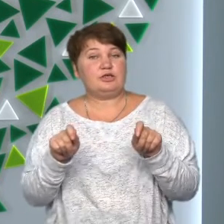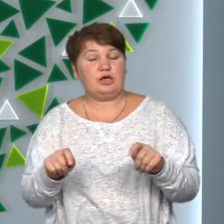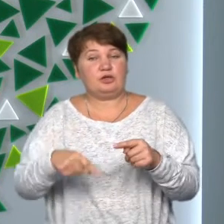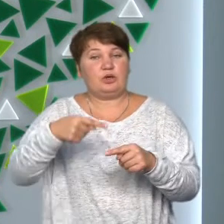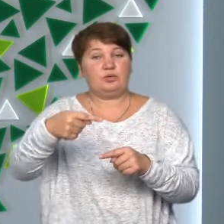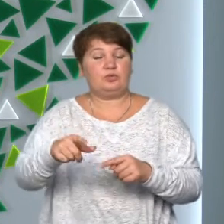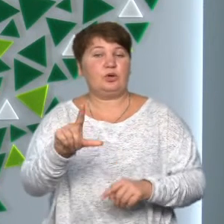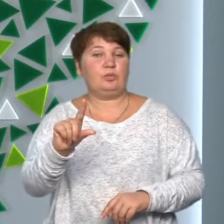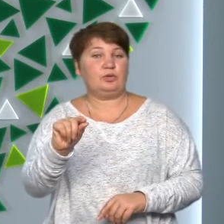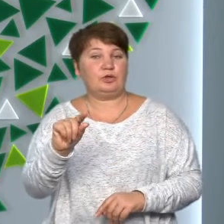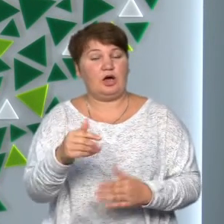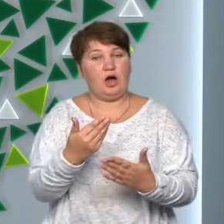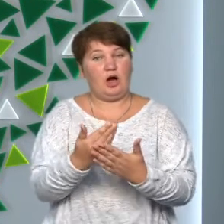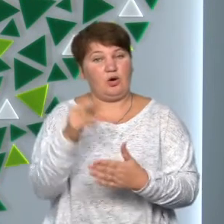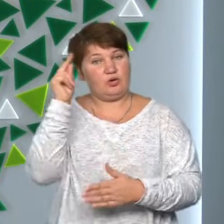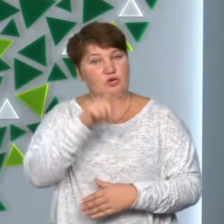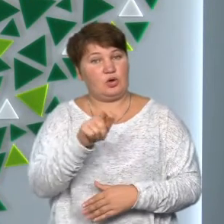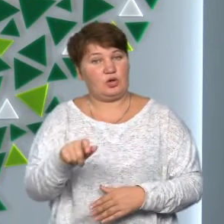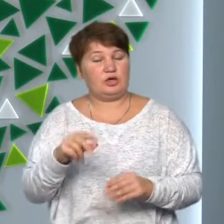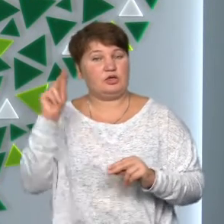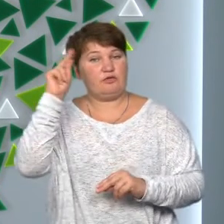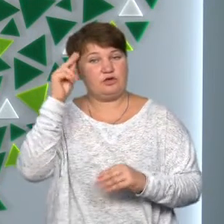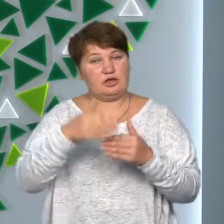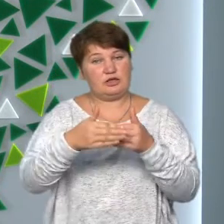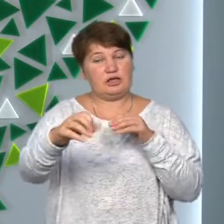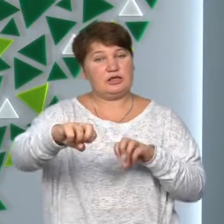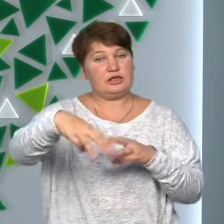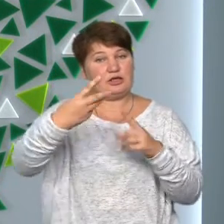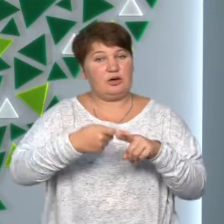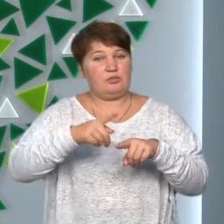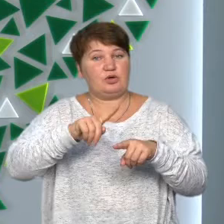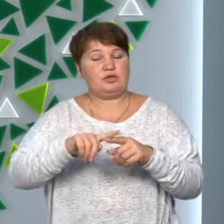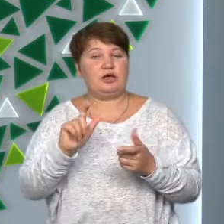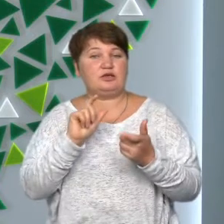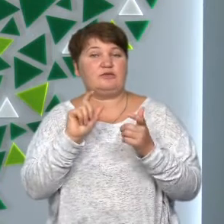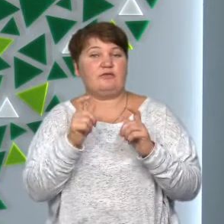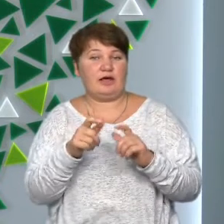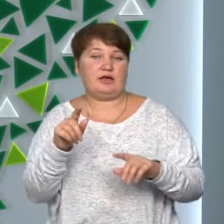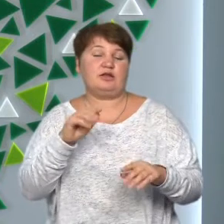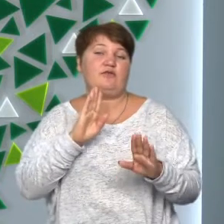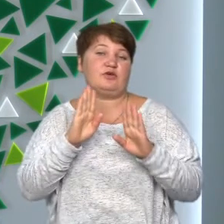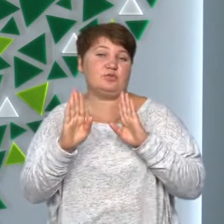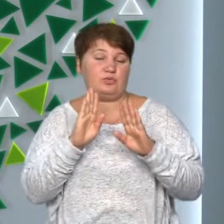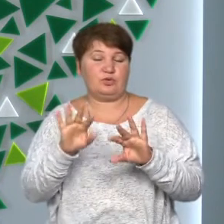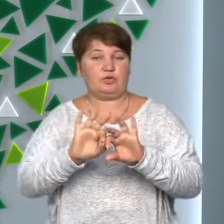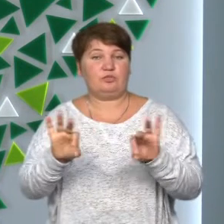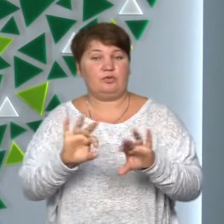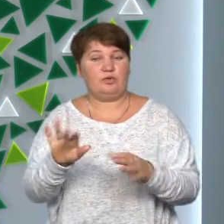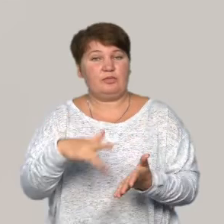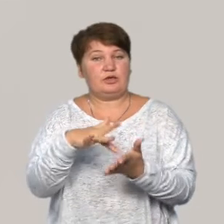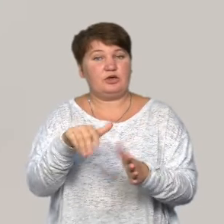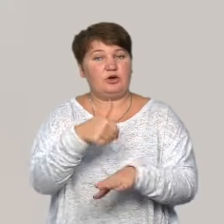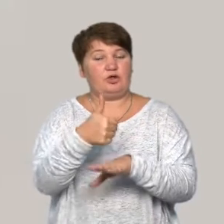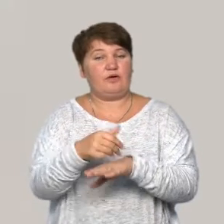понеділка. А от школярі поки навчатимуться дистанційно. Про це в онлайн-зверненні у Фейсбук, сказав міський голова Руслан Марцінків.